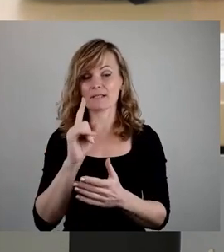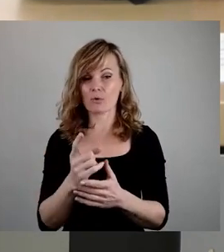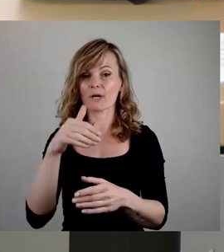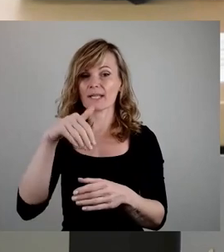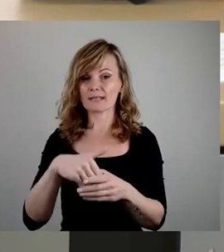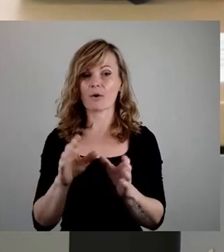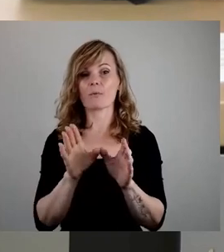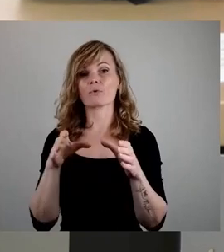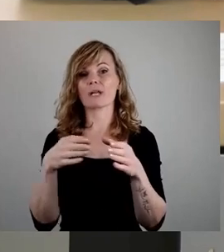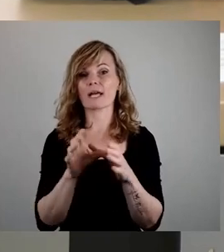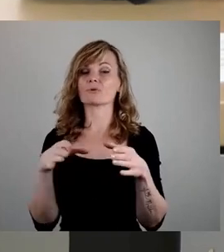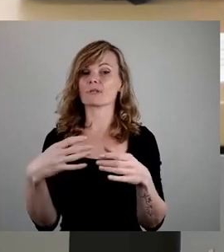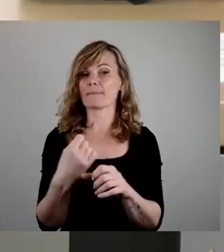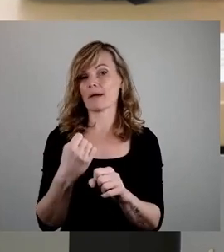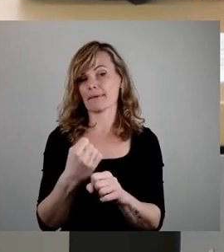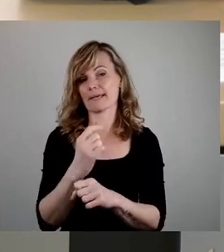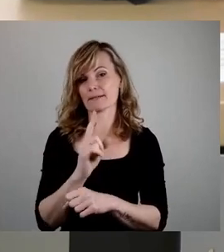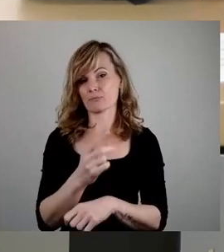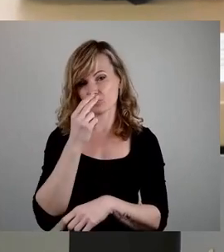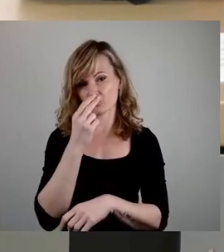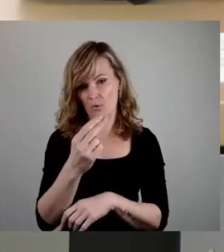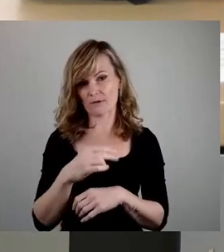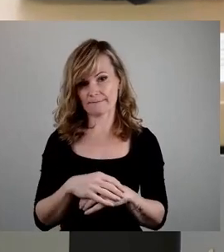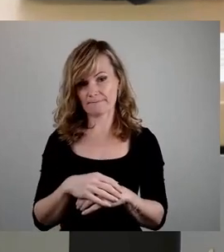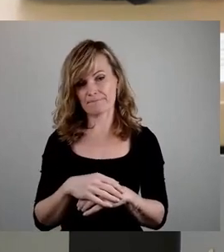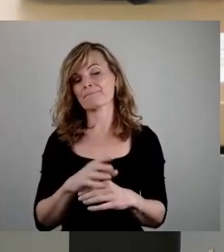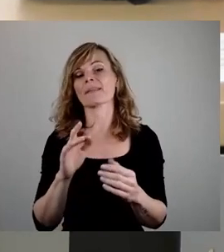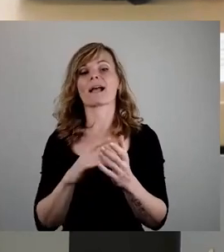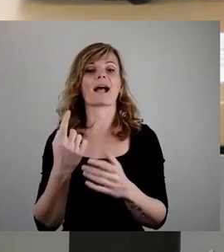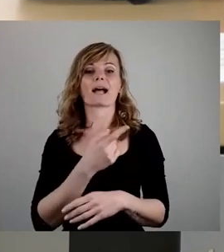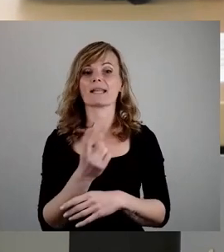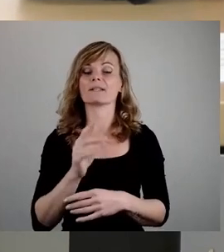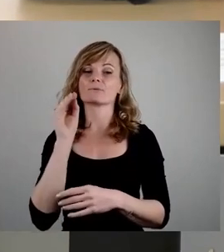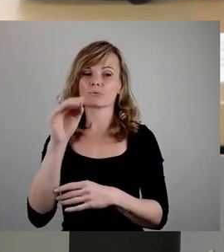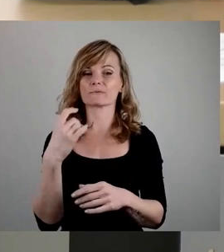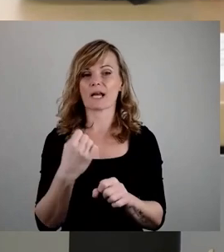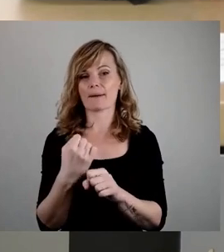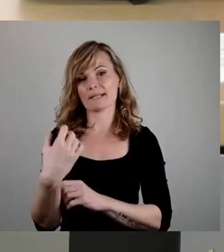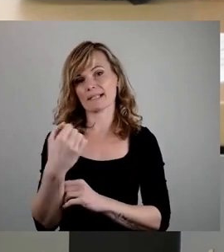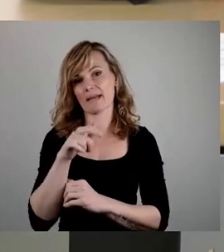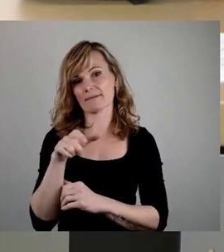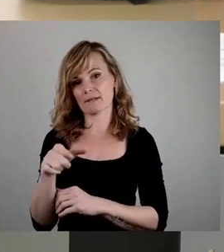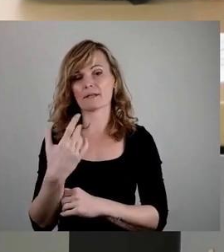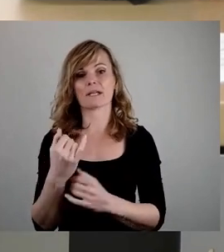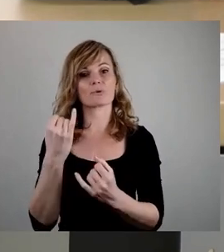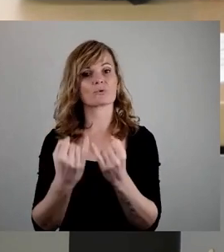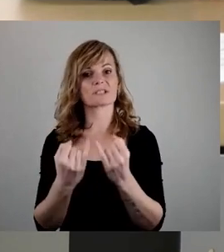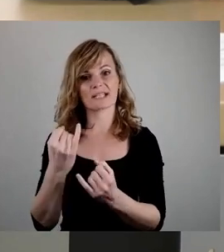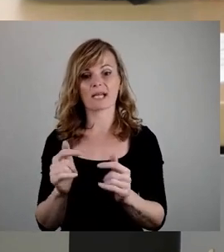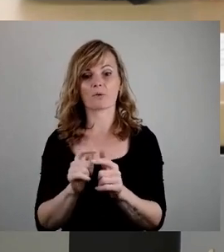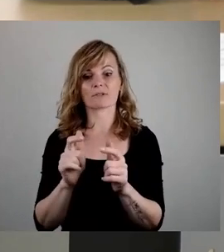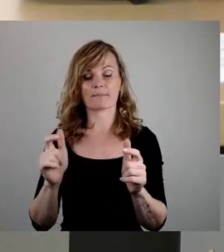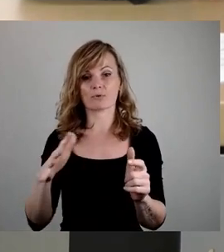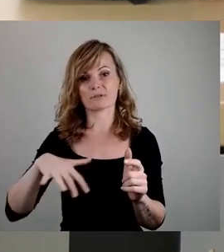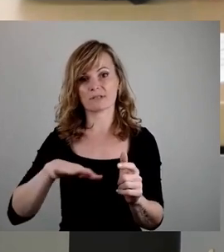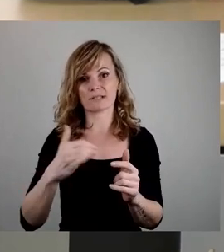Zusammenarbeit müssen wir da gucken, weil nicht alle der zukünftigen Arbeitskräfte in den ausgebauten Industrieansiedlungen hier in Dresden werden sich